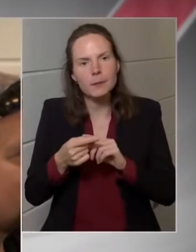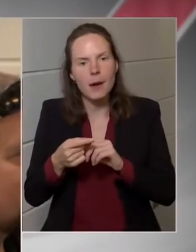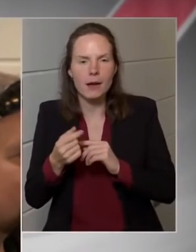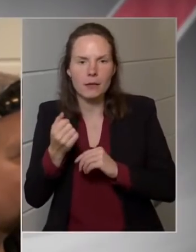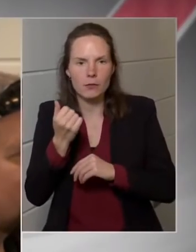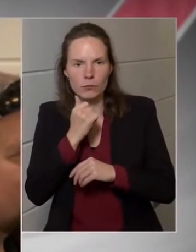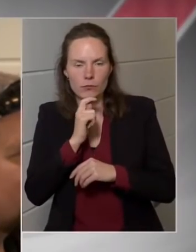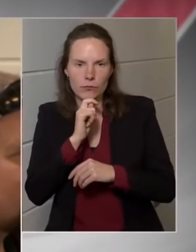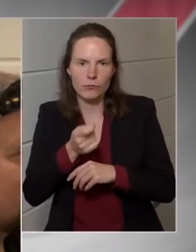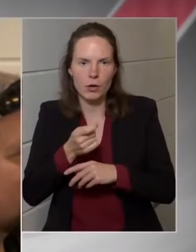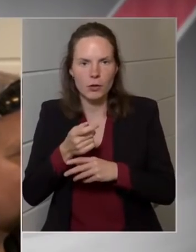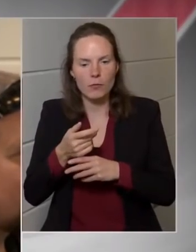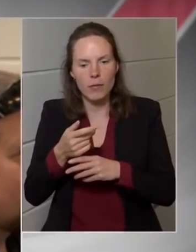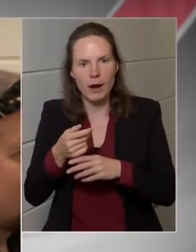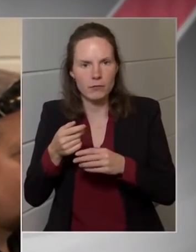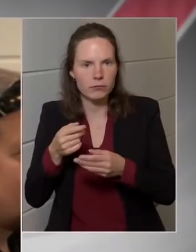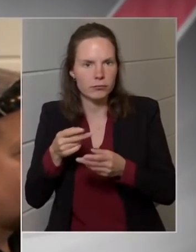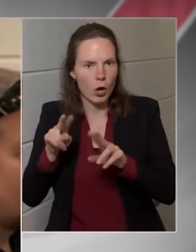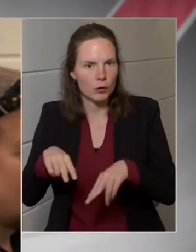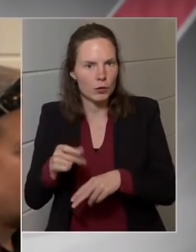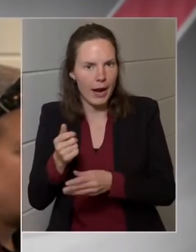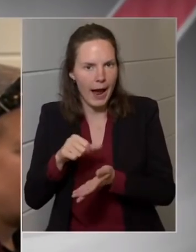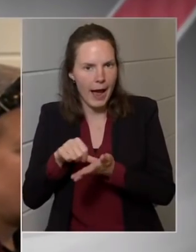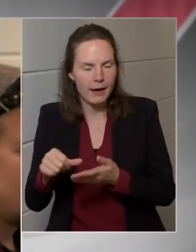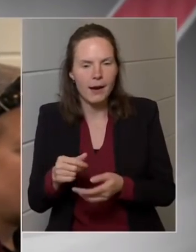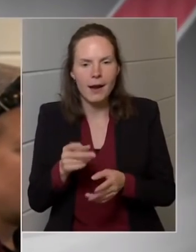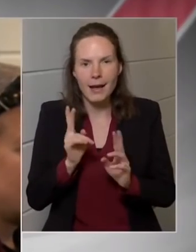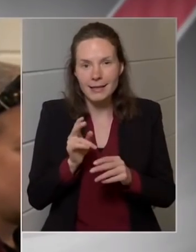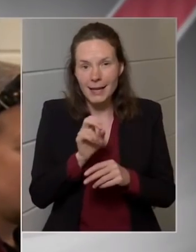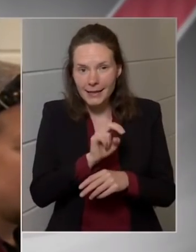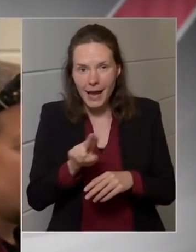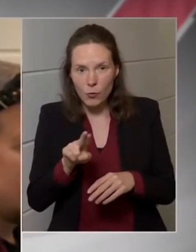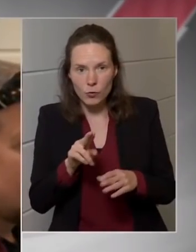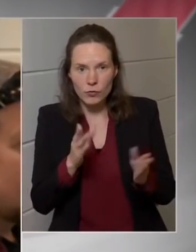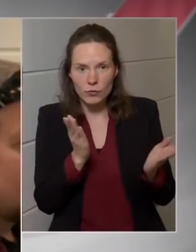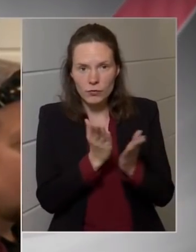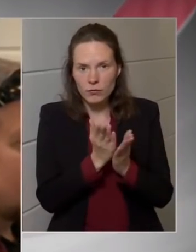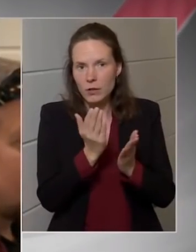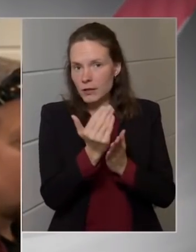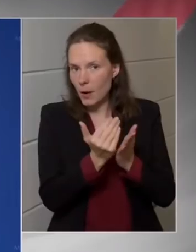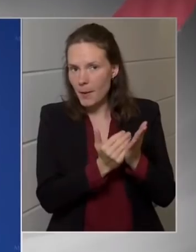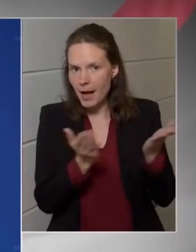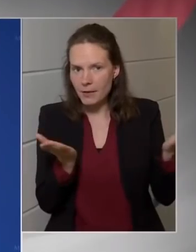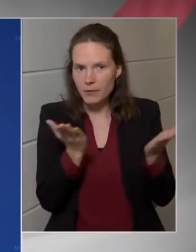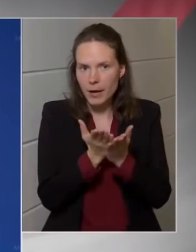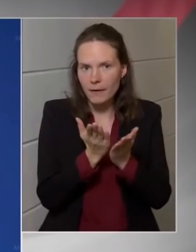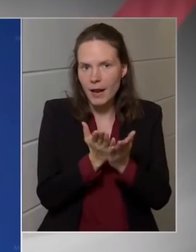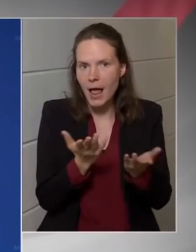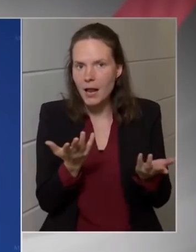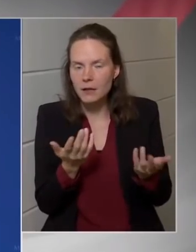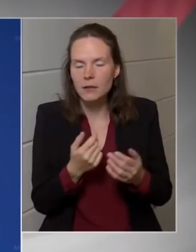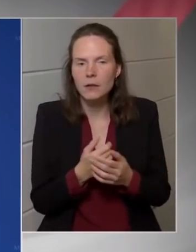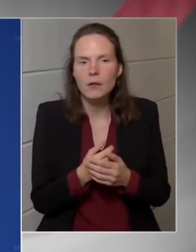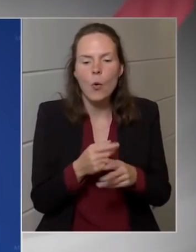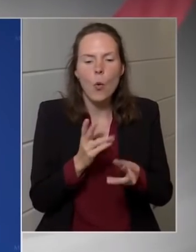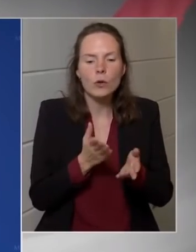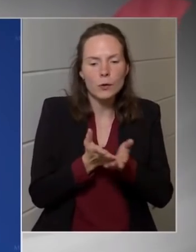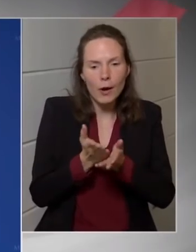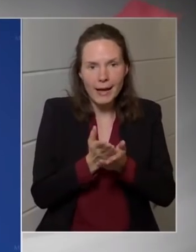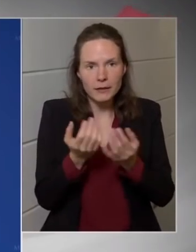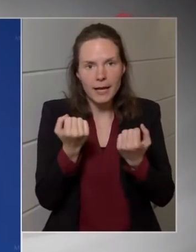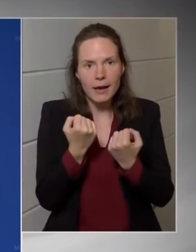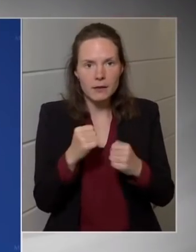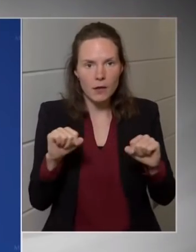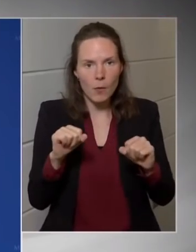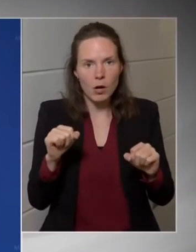tankolni. Az a kérdése mondja, hogy ez összeegyeztető-e az uniós szövályókkal, a szolgáltatások szabadáramlásával.